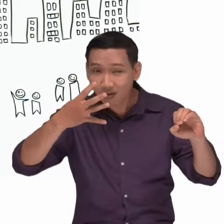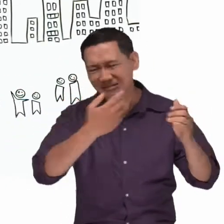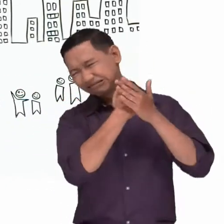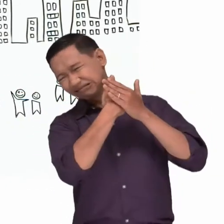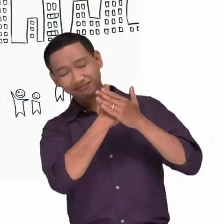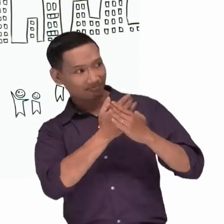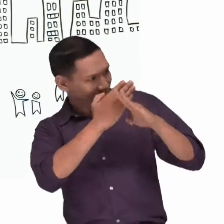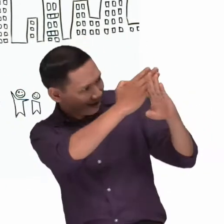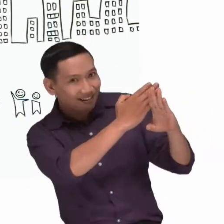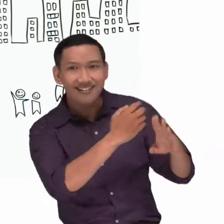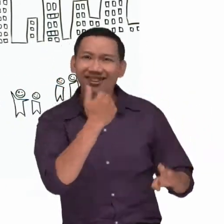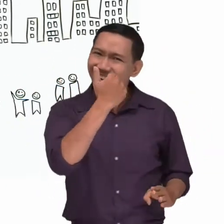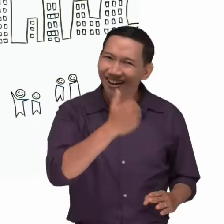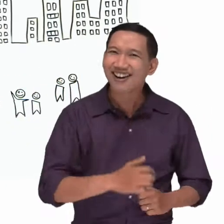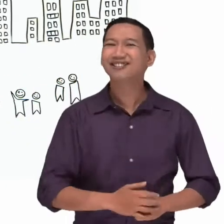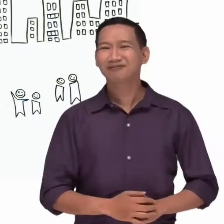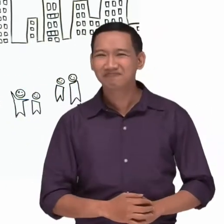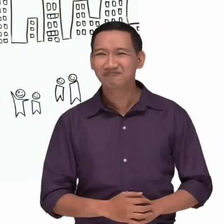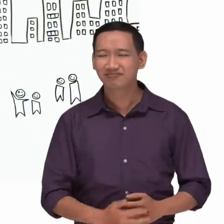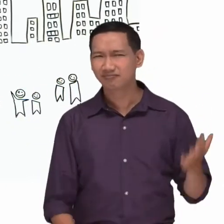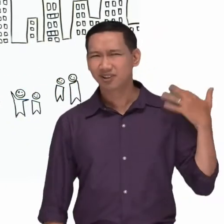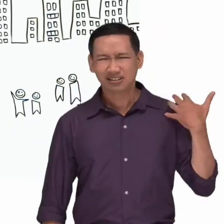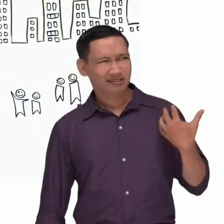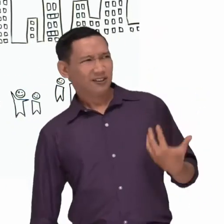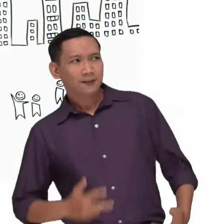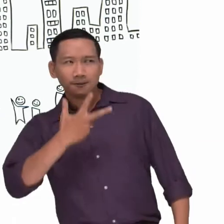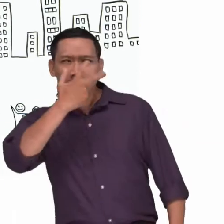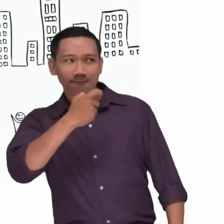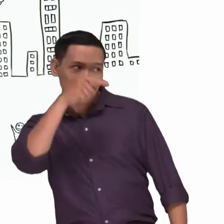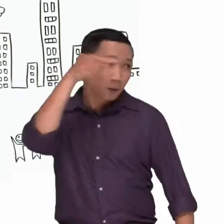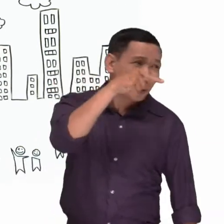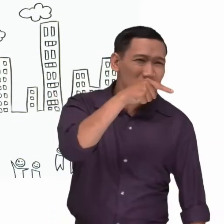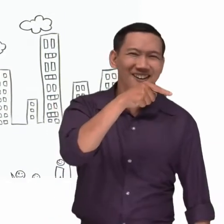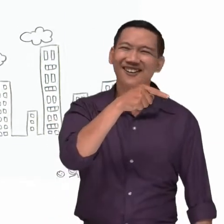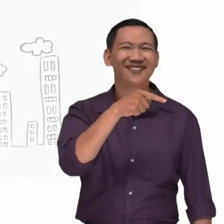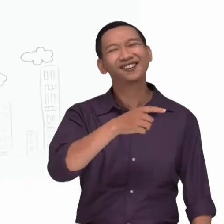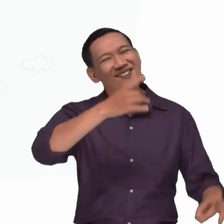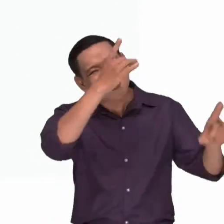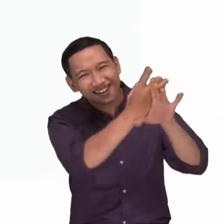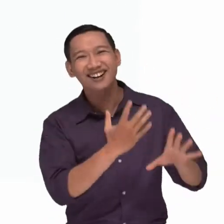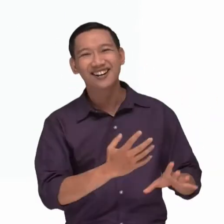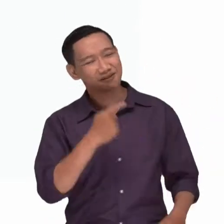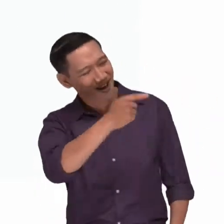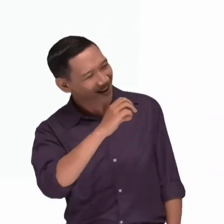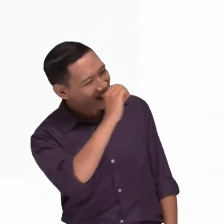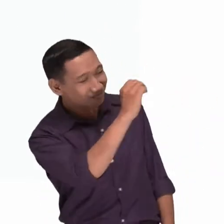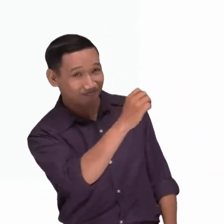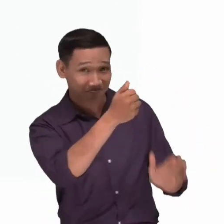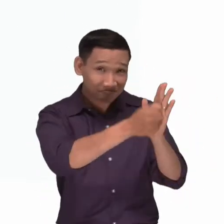là đúng Bạn sẽ mạnh mẽ Và càng mạnh mẽ hơn Rồi bạn sẽ dễ kháng cự áp lực sẽ đến trong tương lai